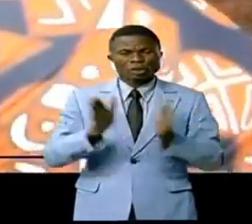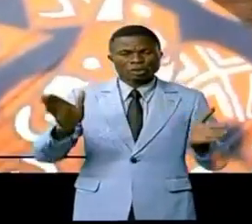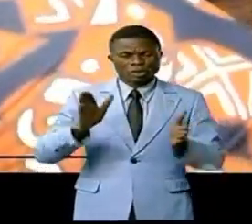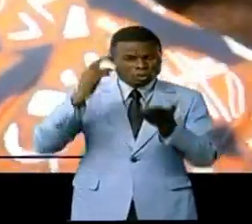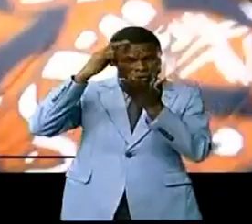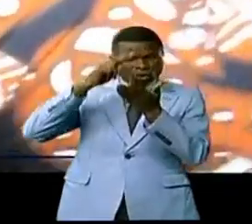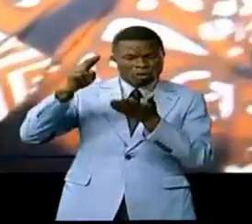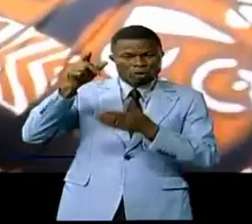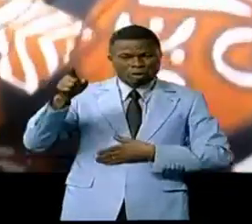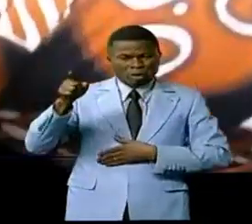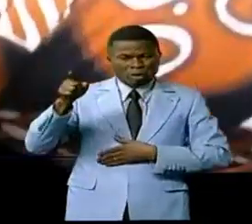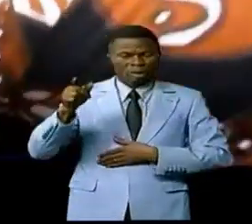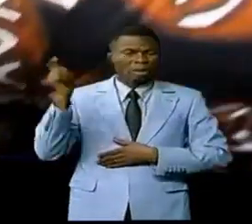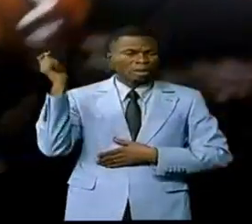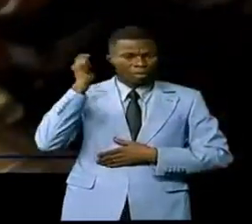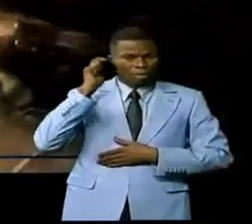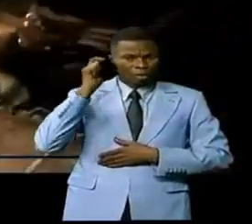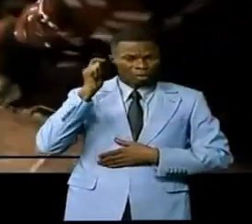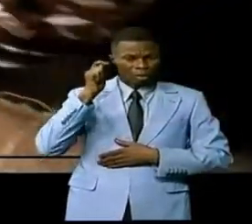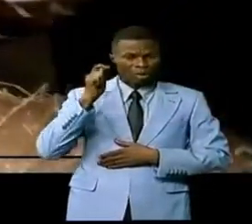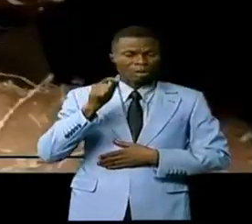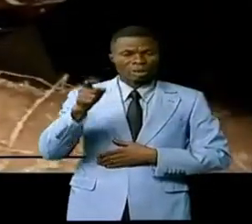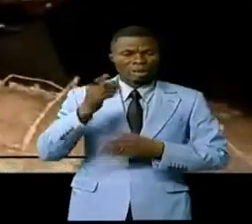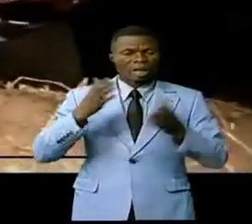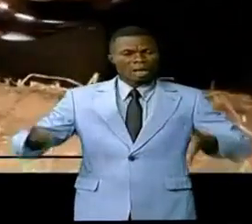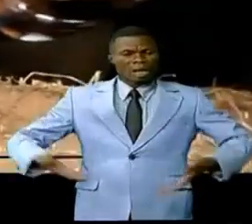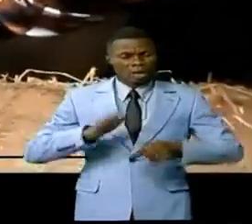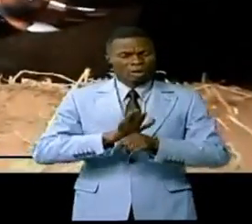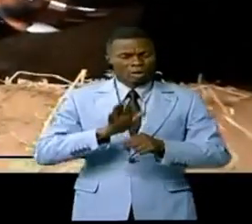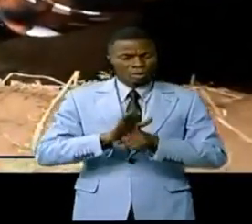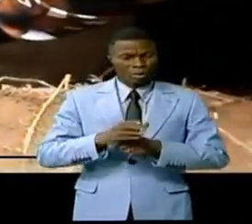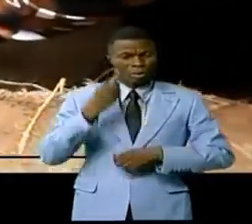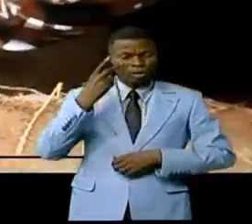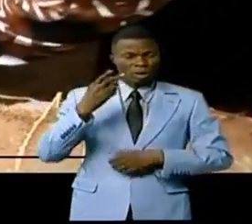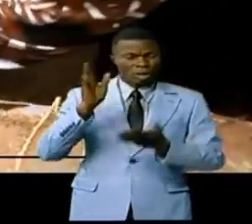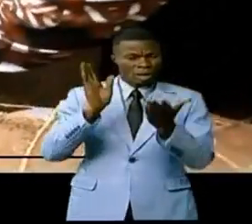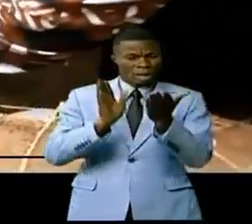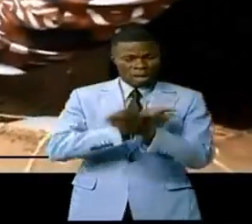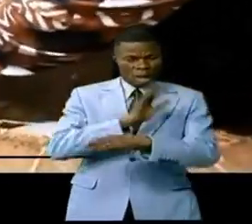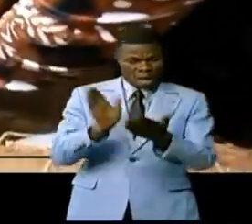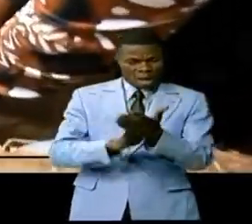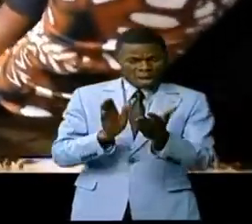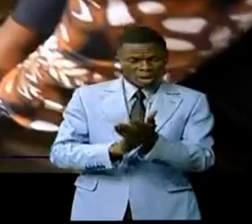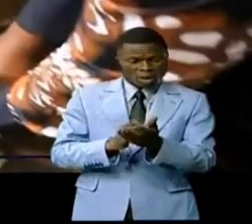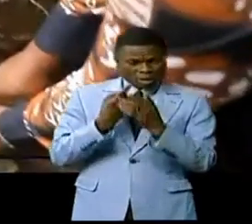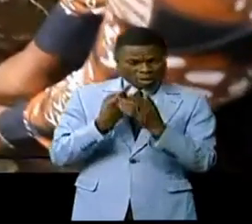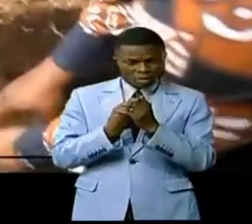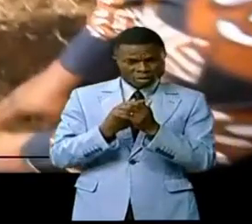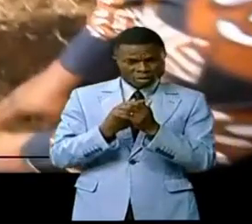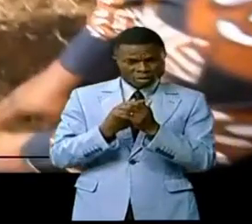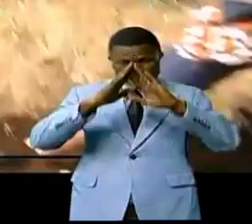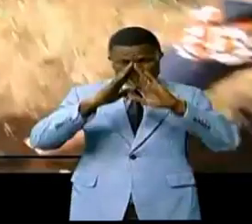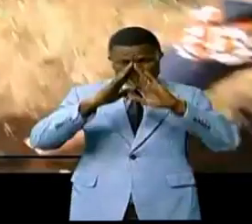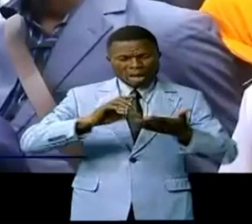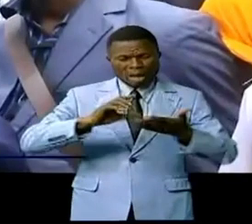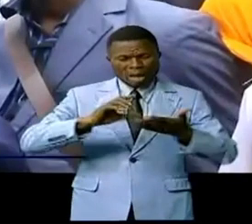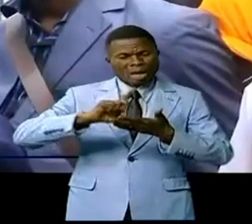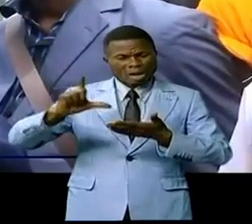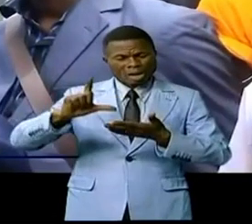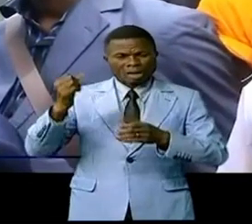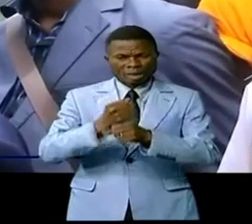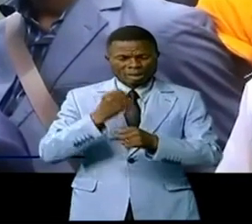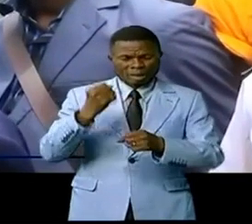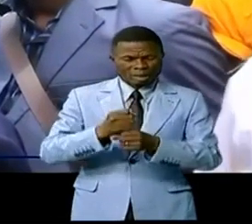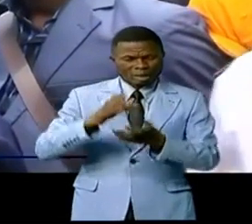professeur Christian Balia-Mwabo, s'est réjoui de voir que, son institution aura bientôt une place où la théorie